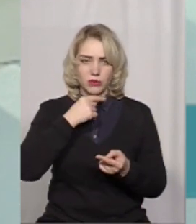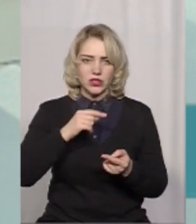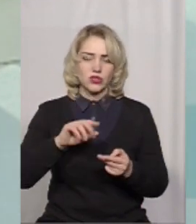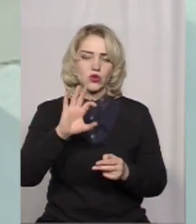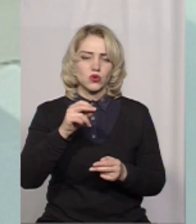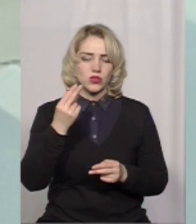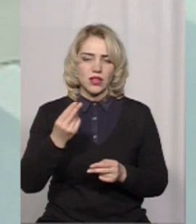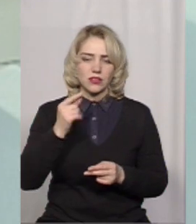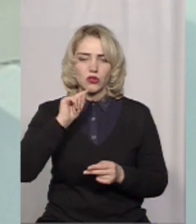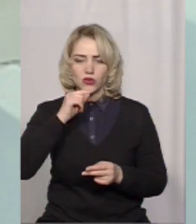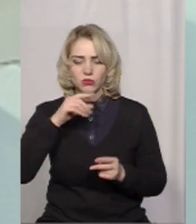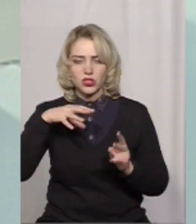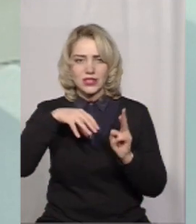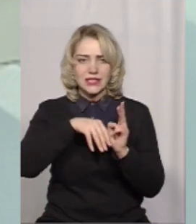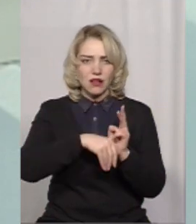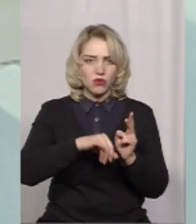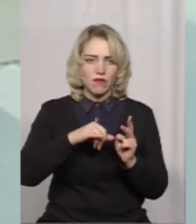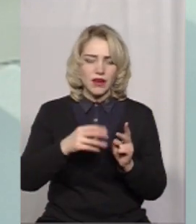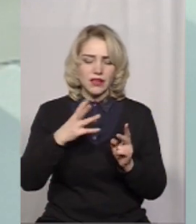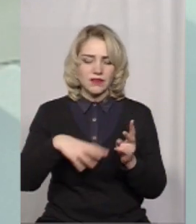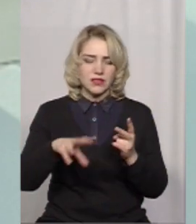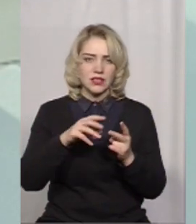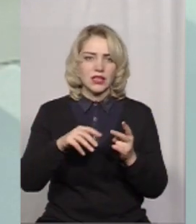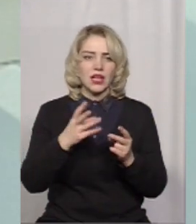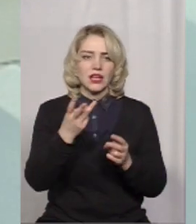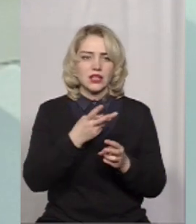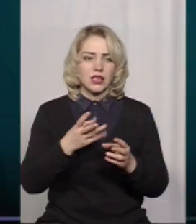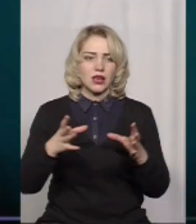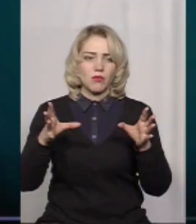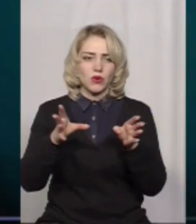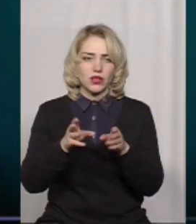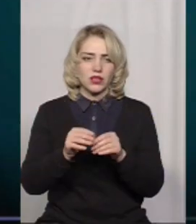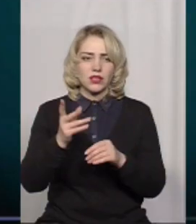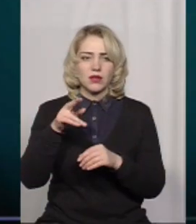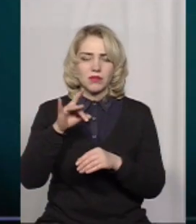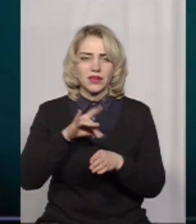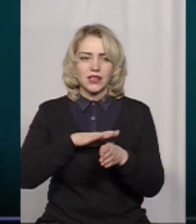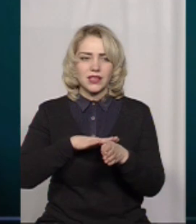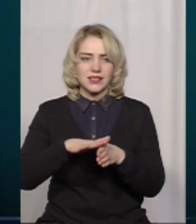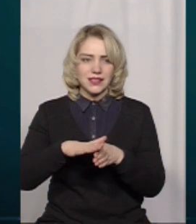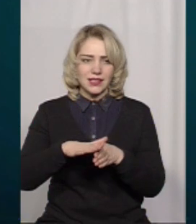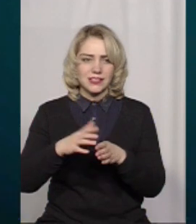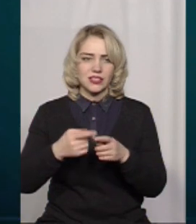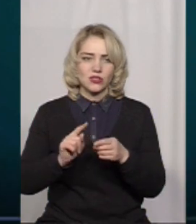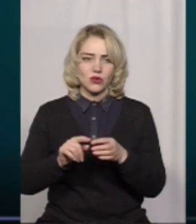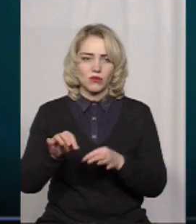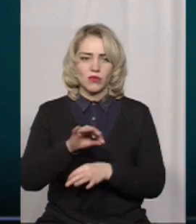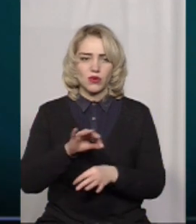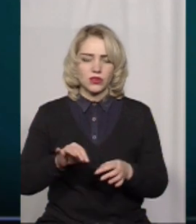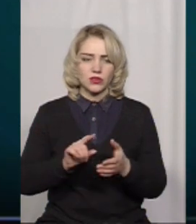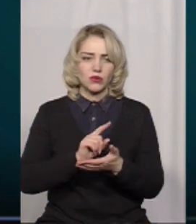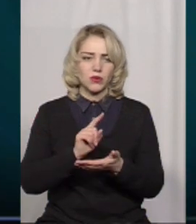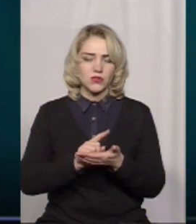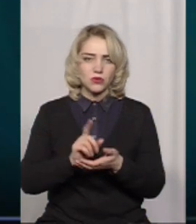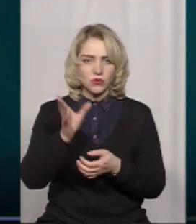соціальна і екологічна складова. І вони всі поєднані в цих цілях. І тому при реалізації проєктів обов'язково враховувався